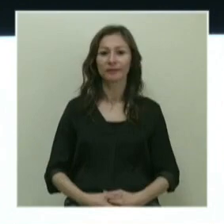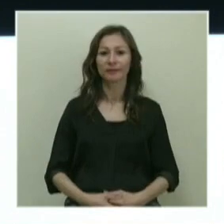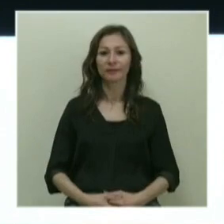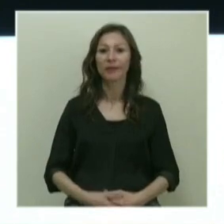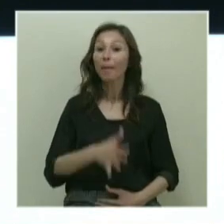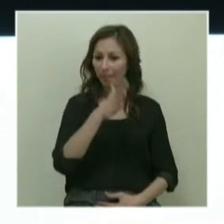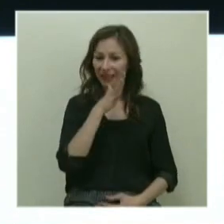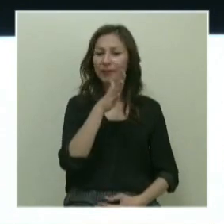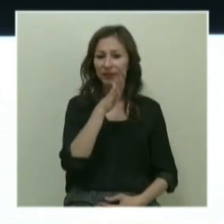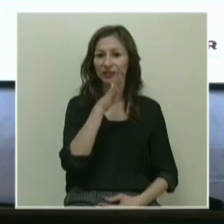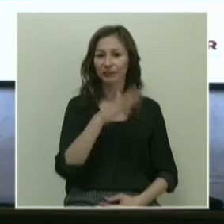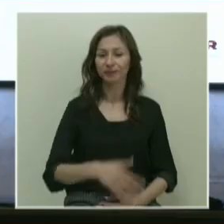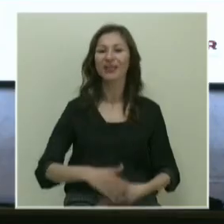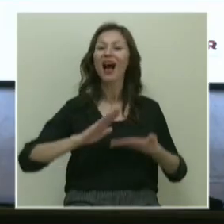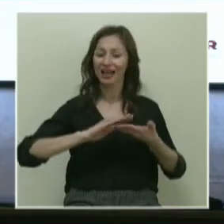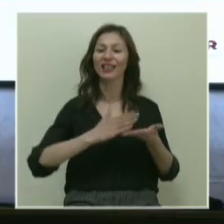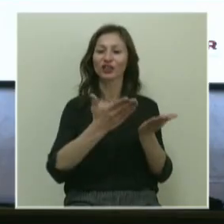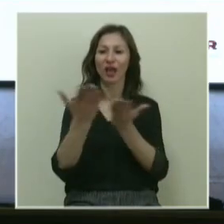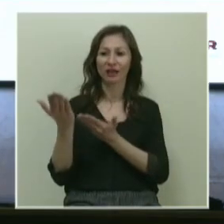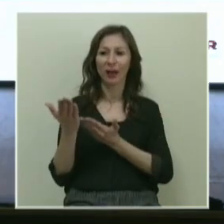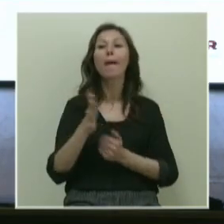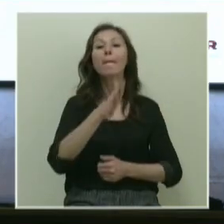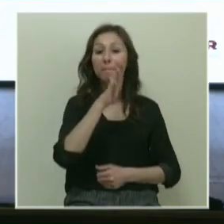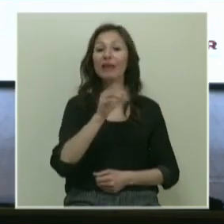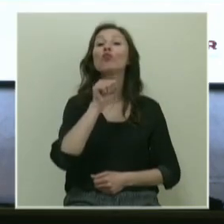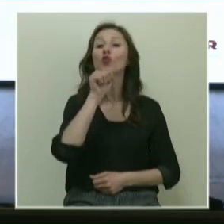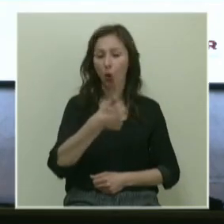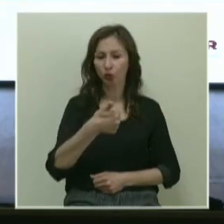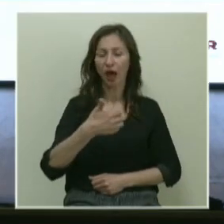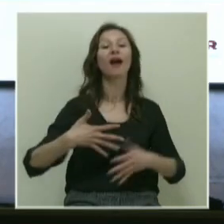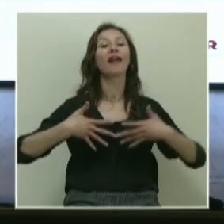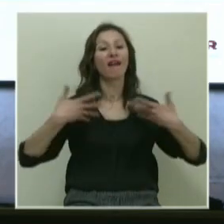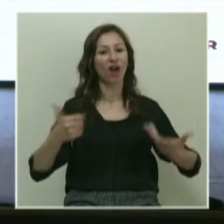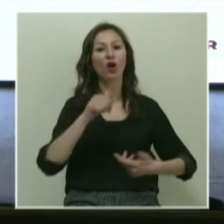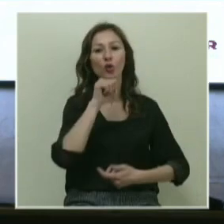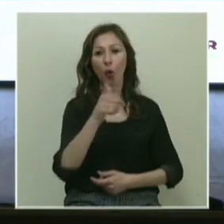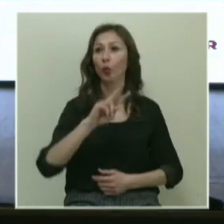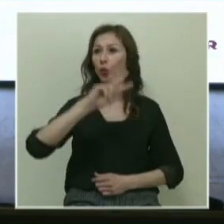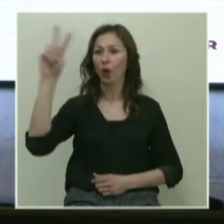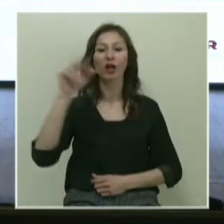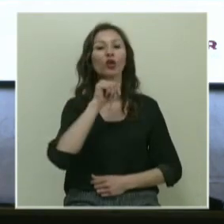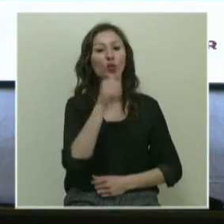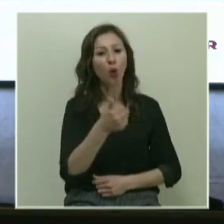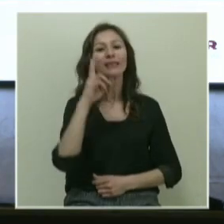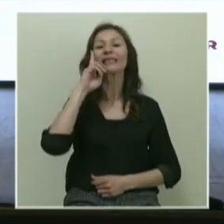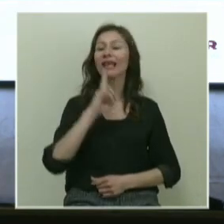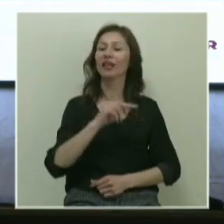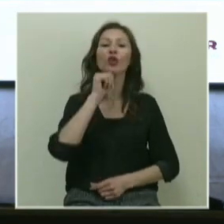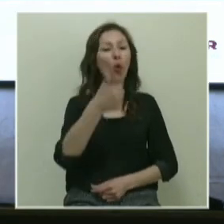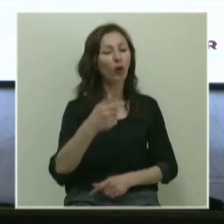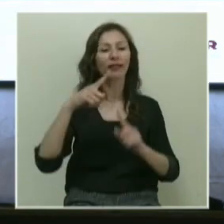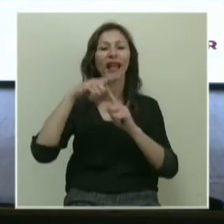Bilimdir. Arkadaşlar, bilim yoksa refah yok, uygarlık yok, zenginlik yok,